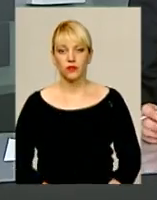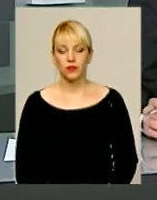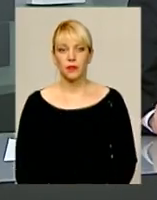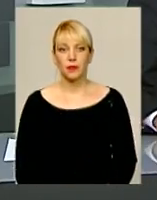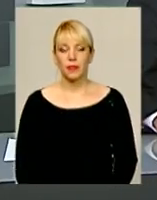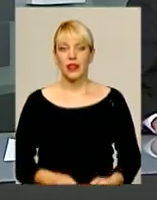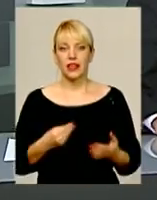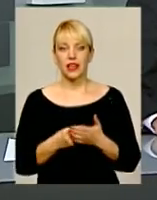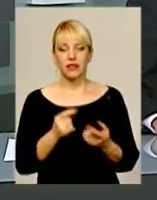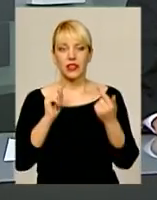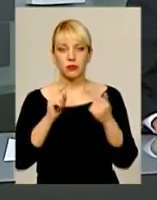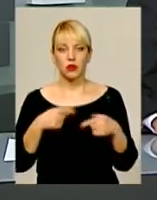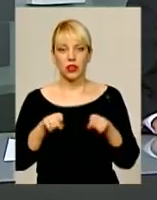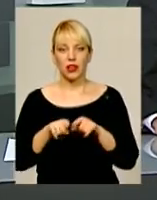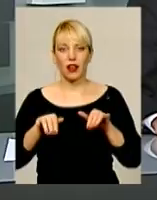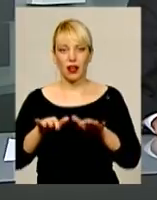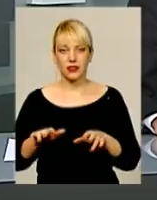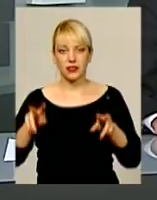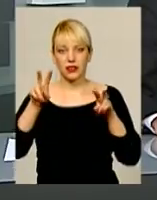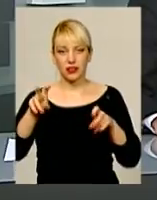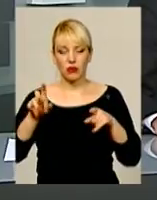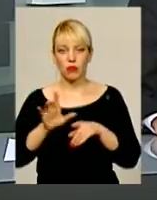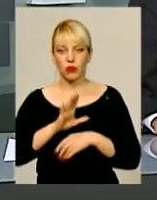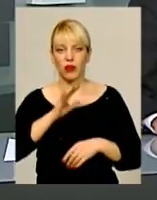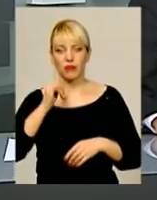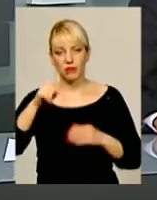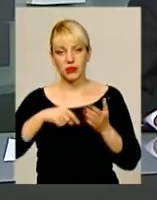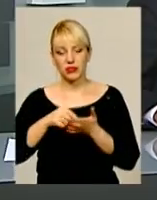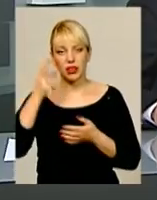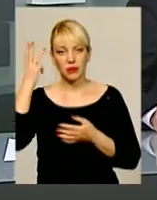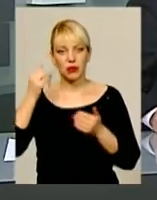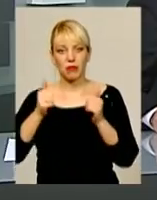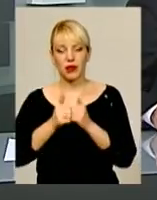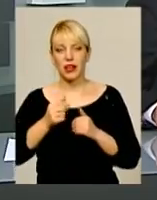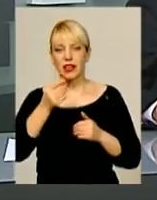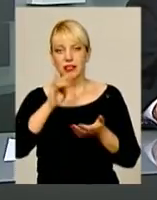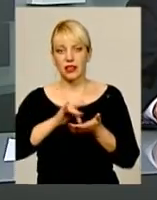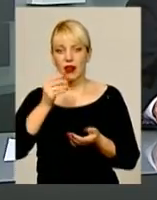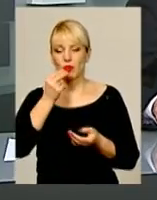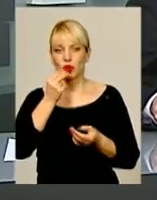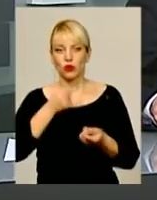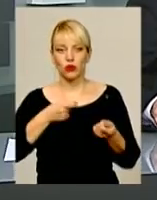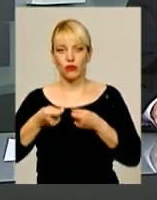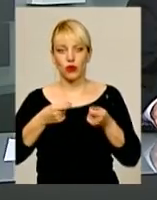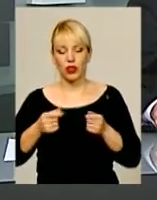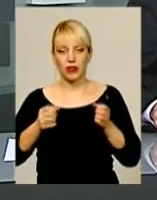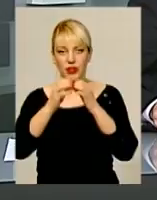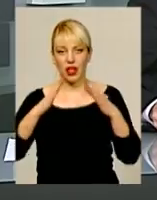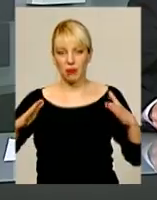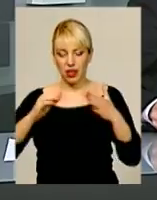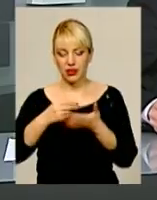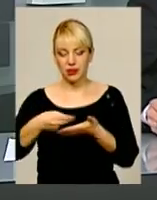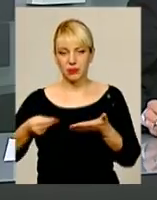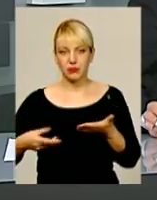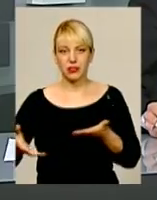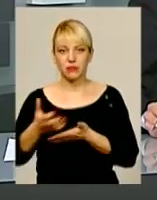Тарифний спротив. Акція з такою назвою відбулася в Хмельницькому. Біля Центрального продуктового ринку встановили намет та збирали підписи